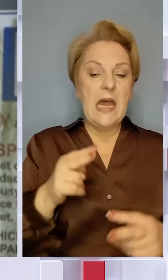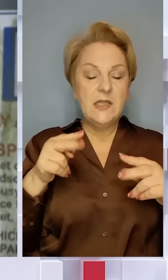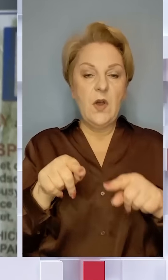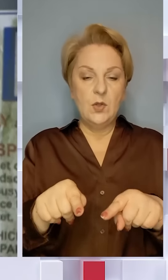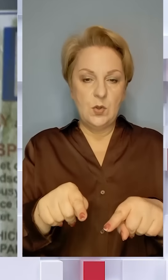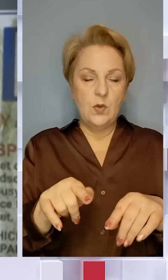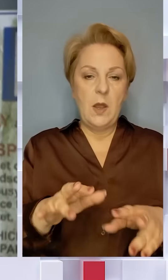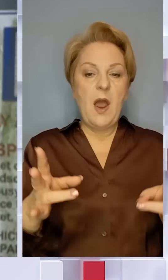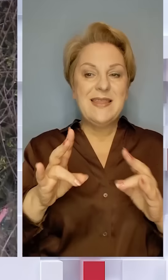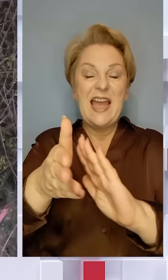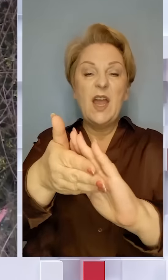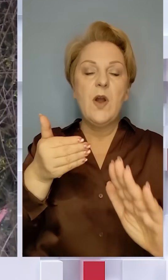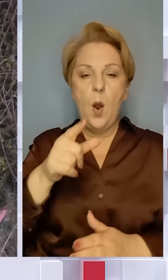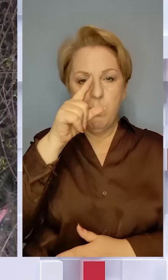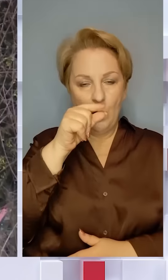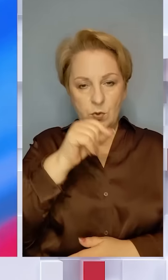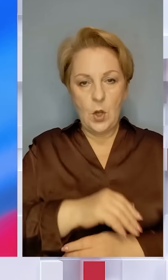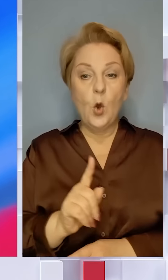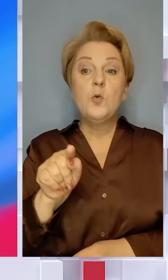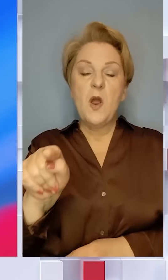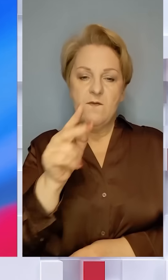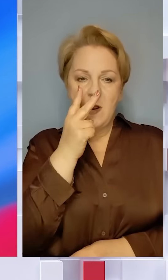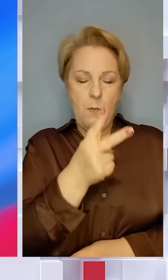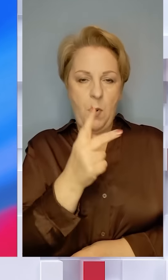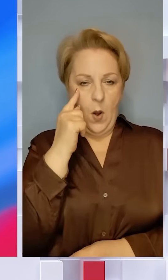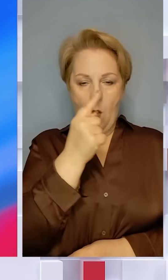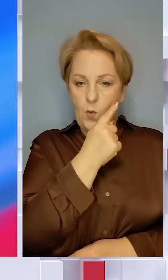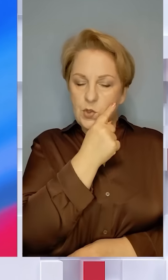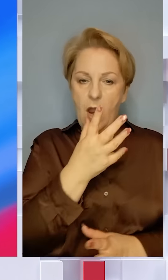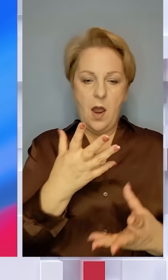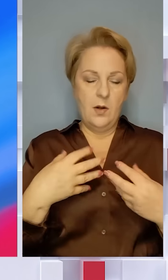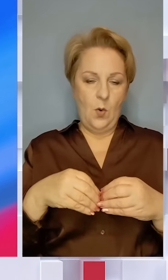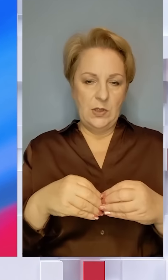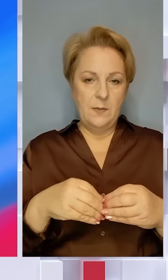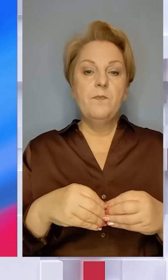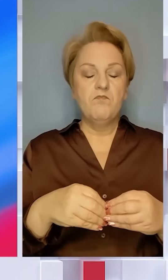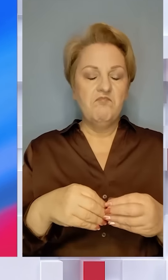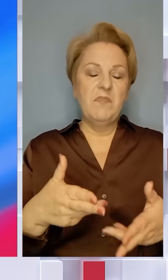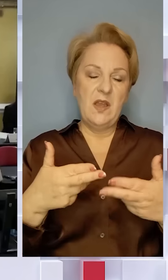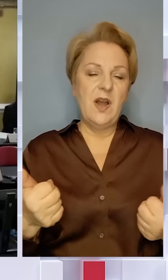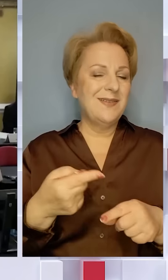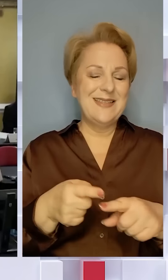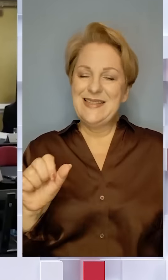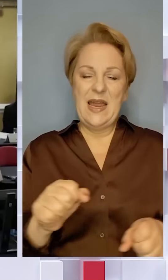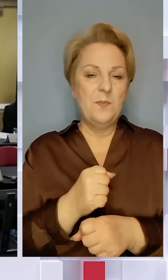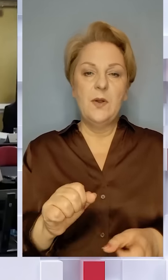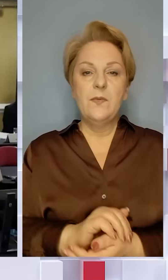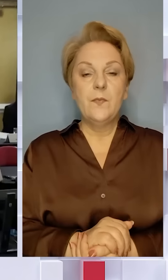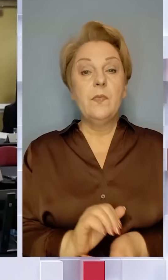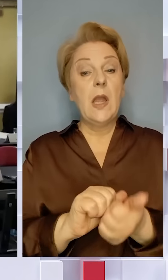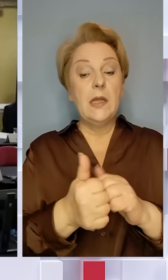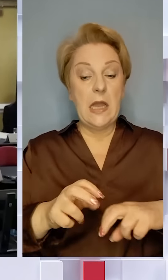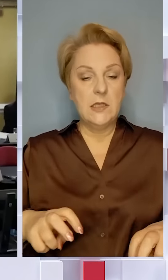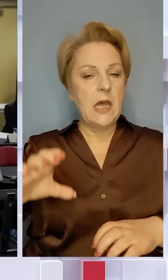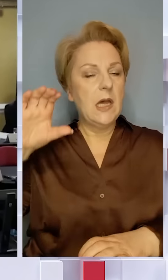справі слід було би викликати Путіна, аби він поглянув в очі родині Дон. Утім, визнають це малоімовірно. Натомість на